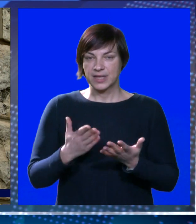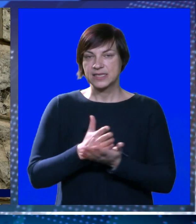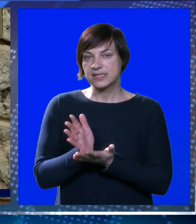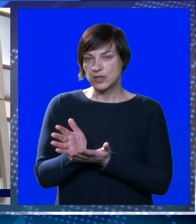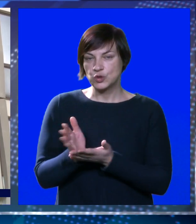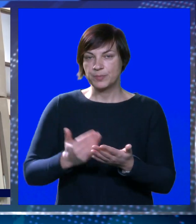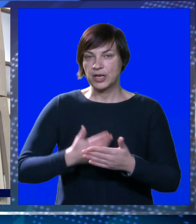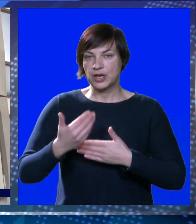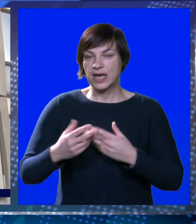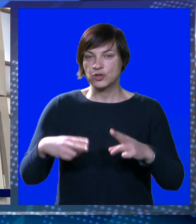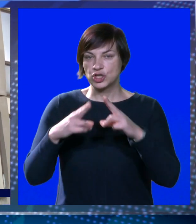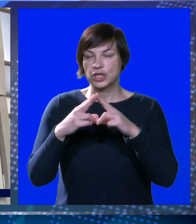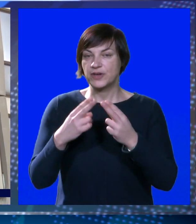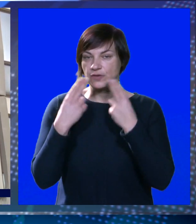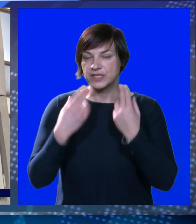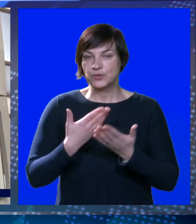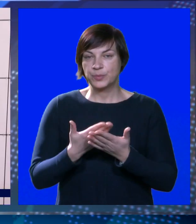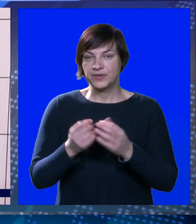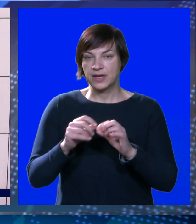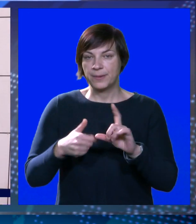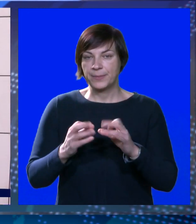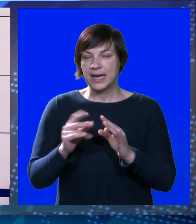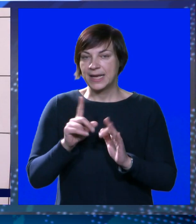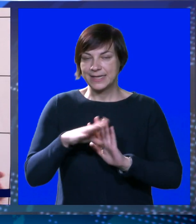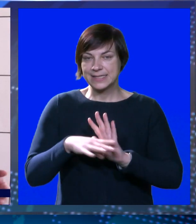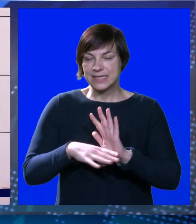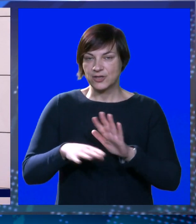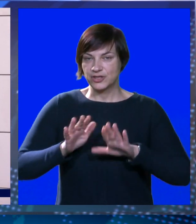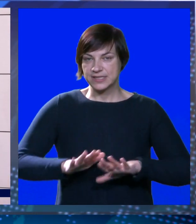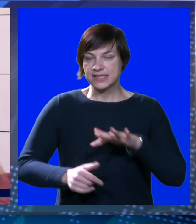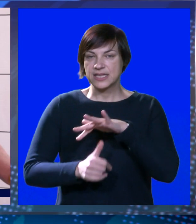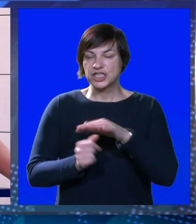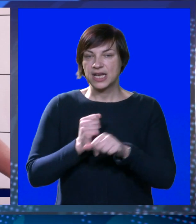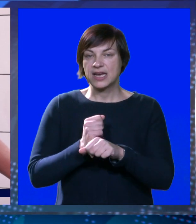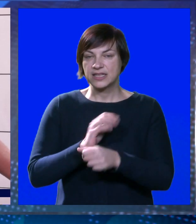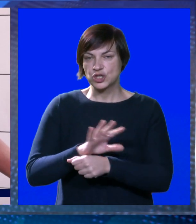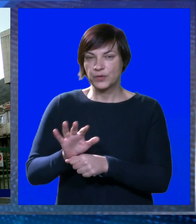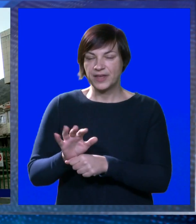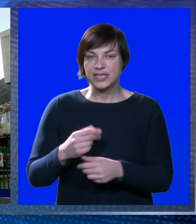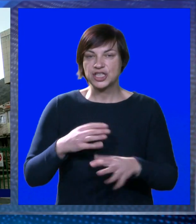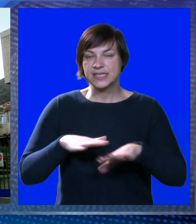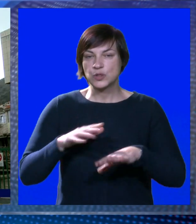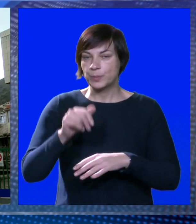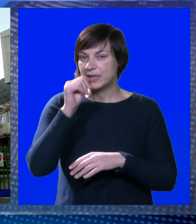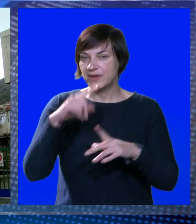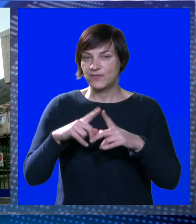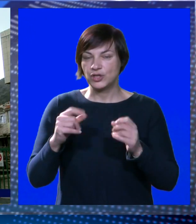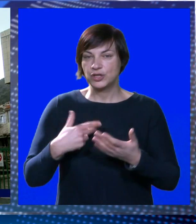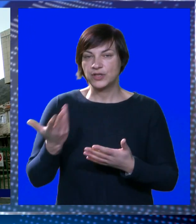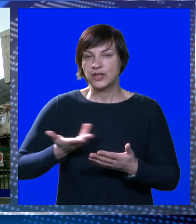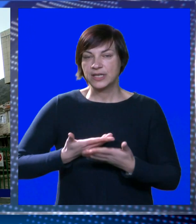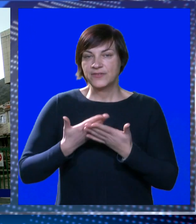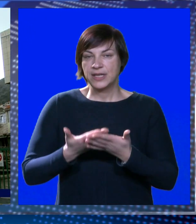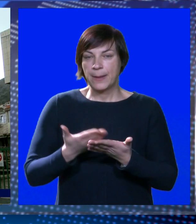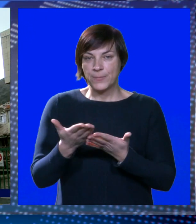Službena je. Nakon što je Vrhovni sud potvrdio kako je Miho Balija nezakonito zasijao na čeloradničkog vijeća, iz uprave vodovoda otkrivaju